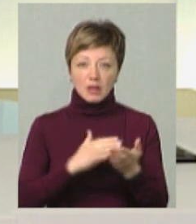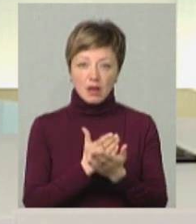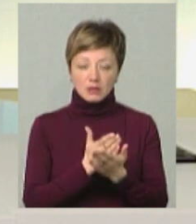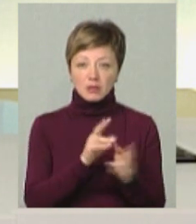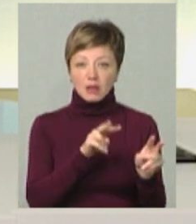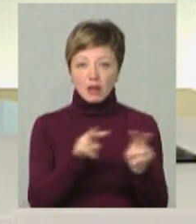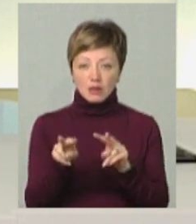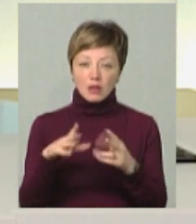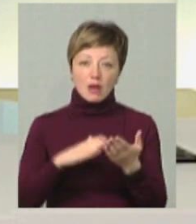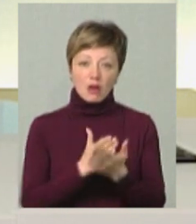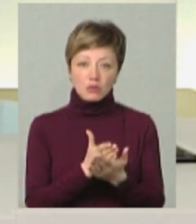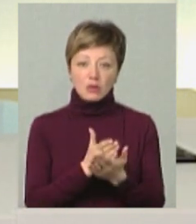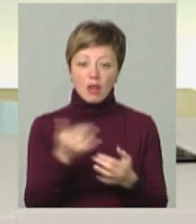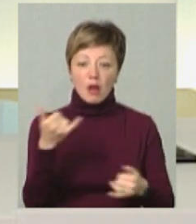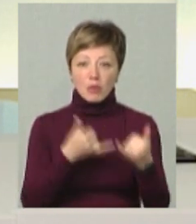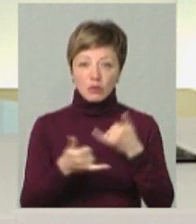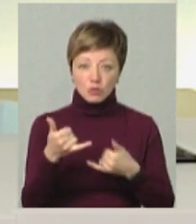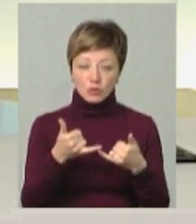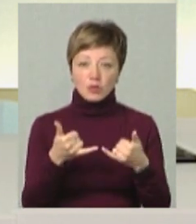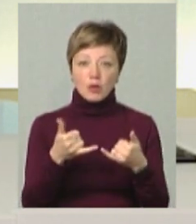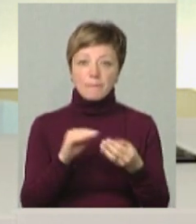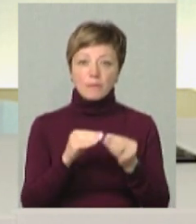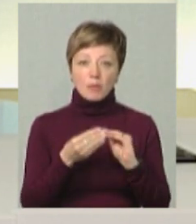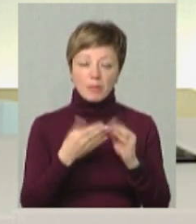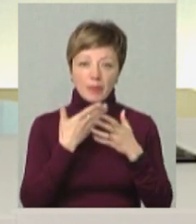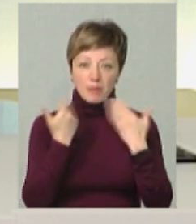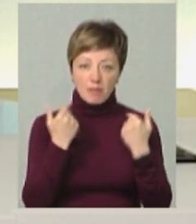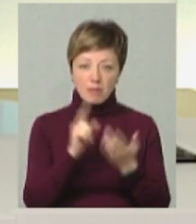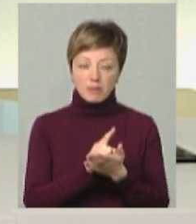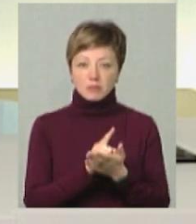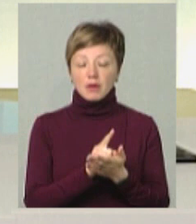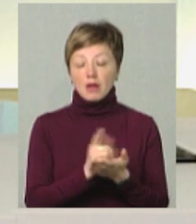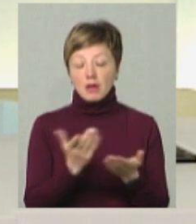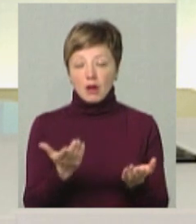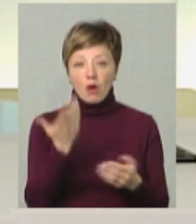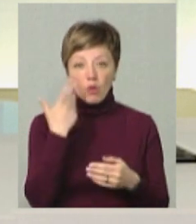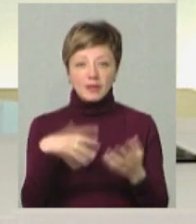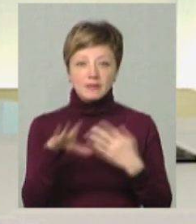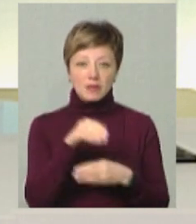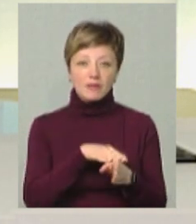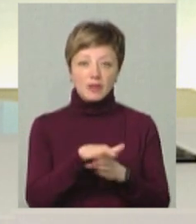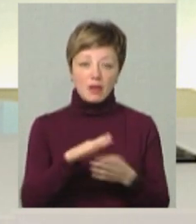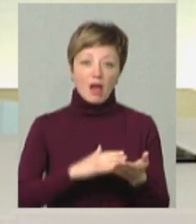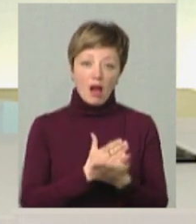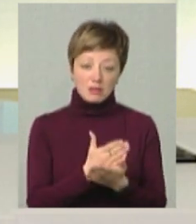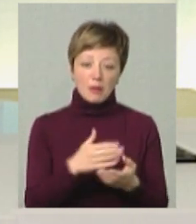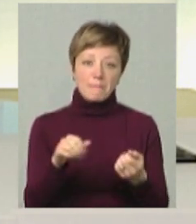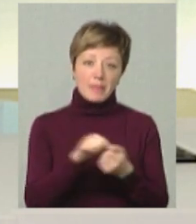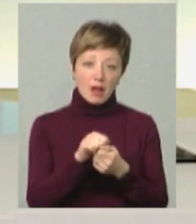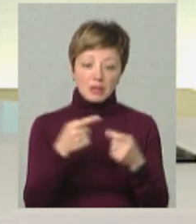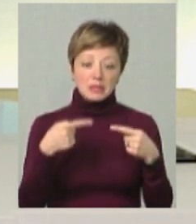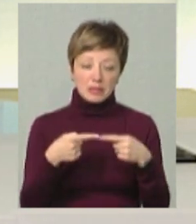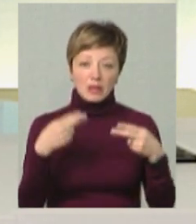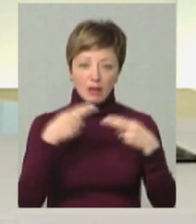технічного нагляду і якості лабораторії, по суті, проблематики не має бути. Тому, якби, коли все виконано з якісного матеріалу згідно